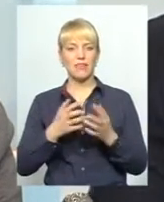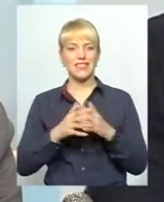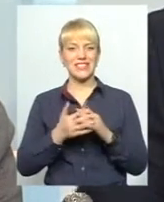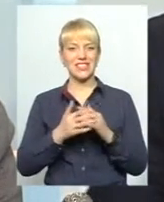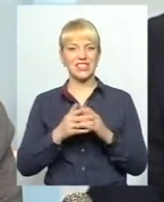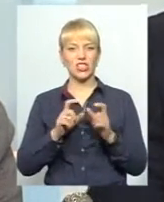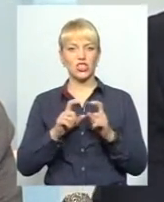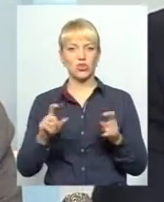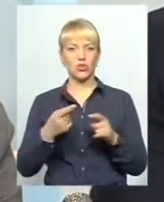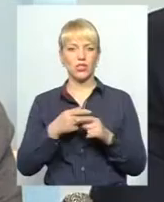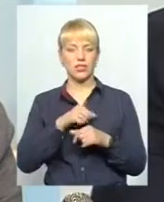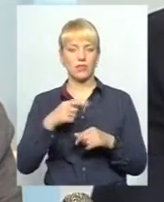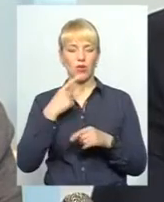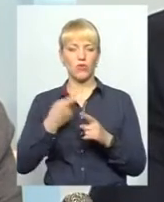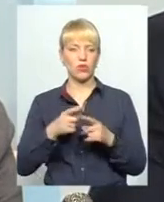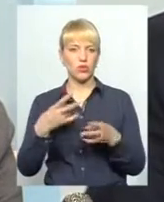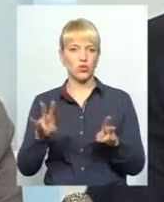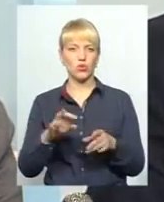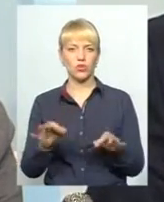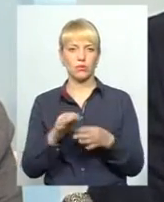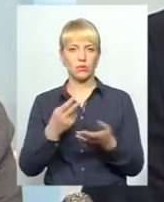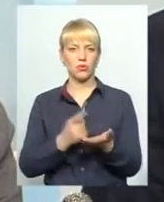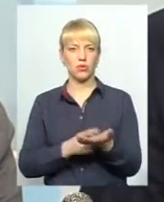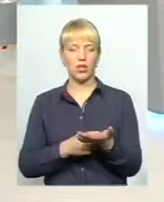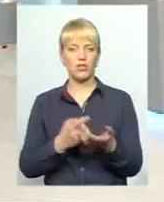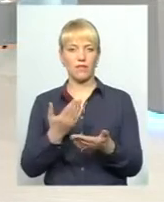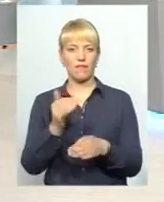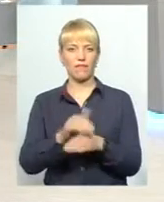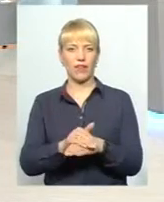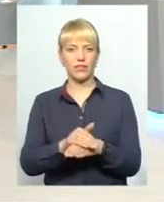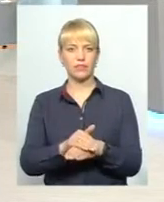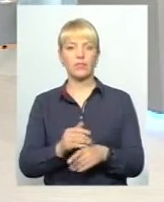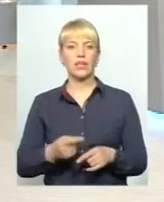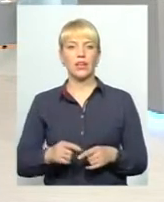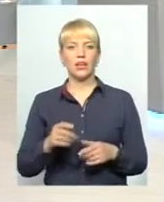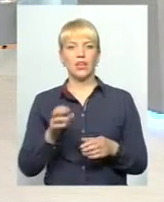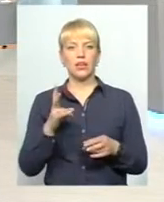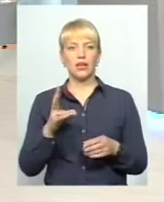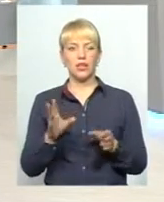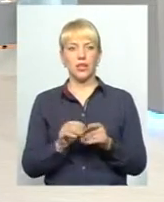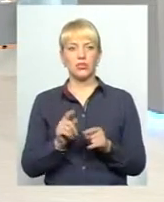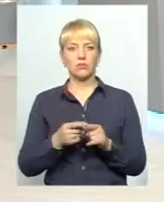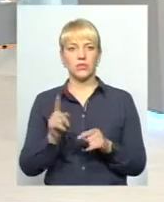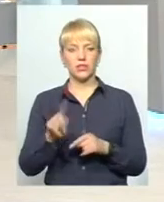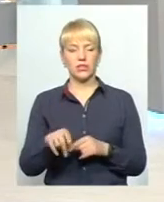потрібно комусь щось доказувати. Вот вона статистика, сухий факт. Разом з тим, справді, наприклад, в тому залу на Ушицькому